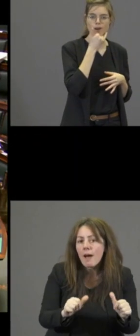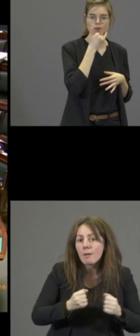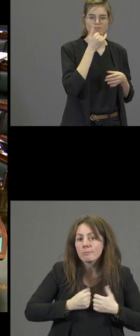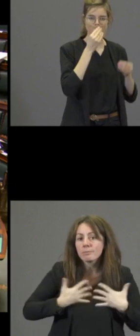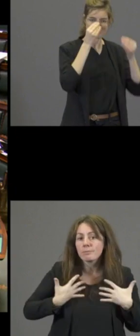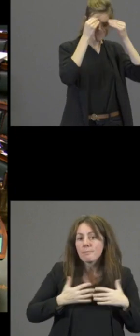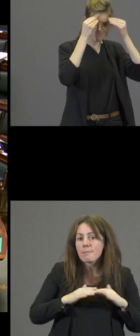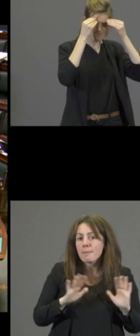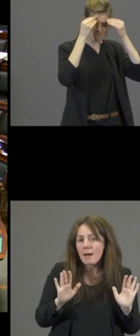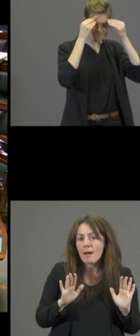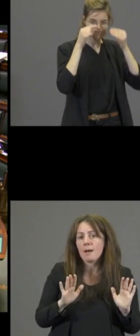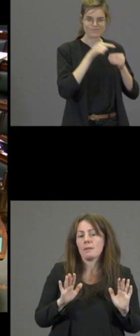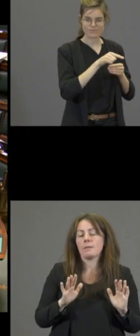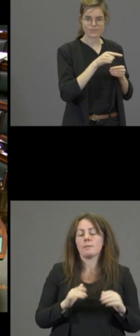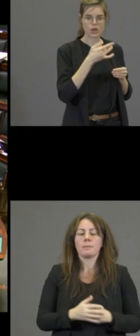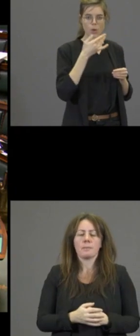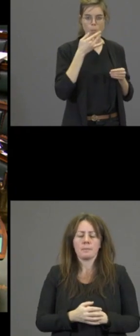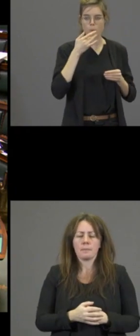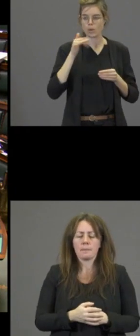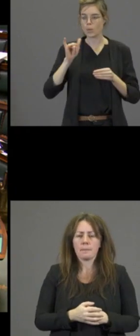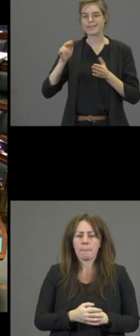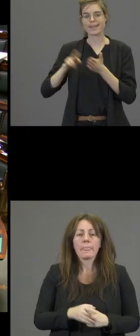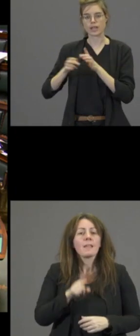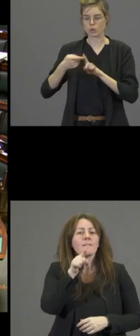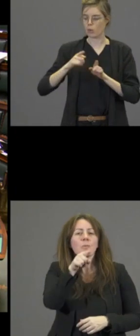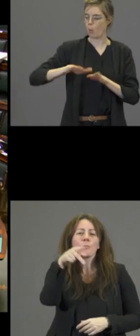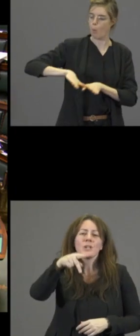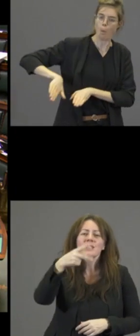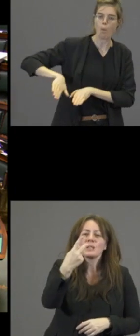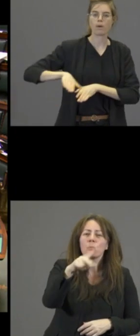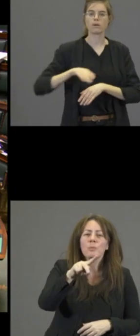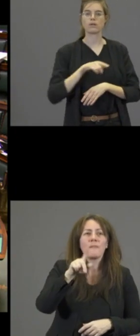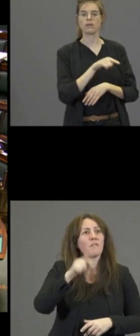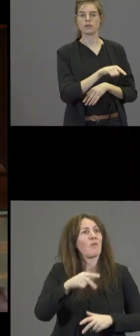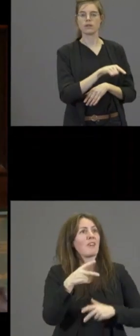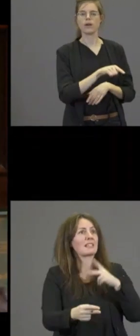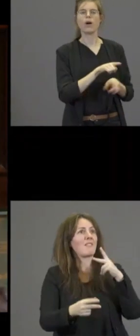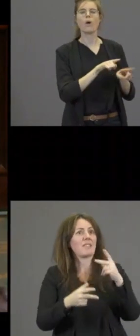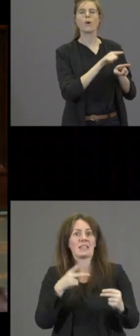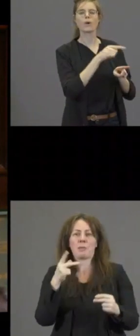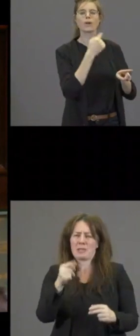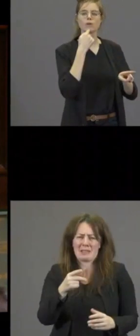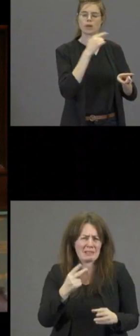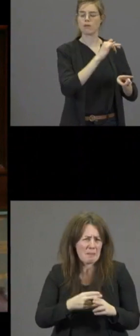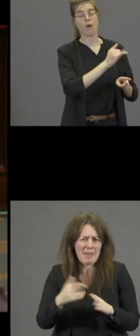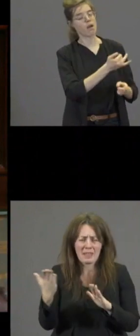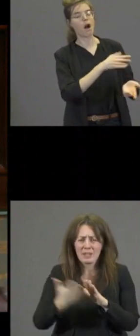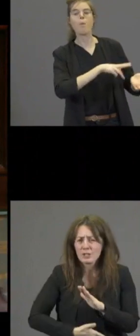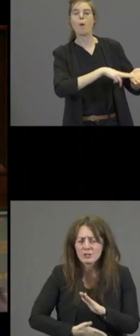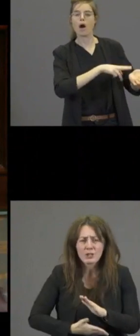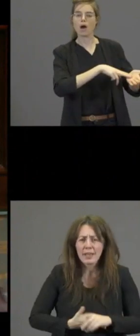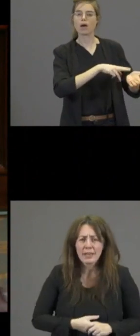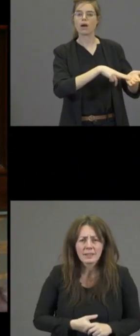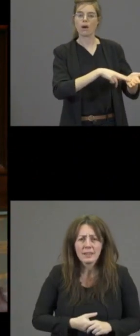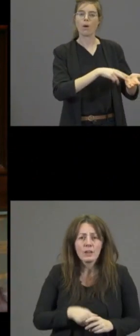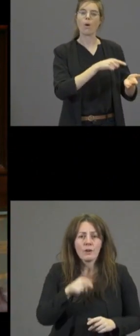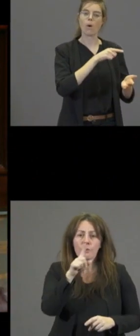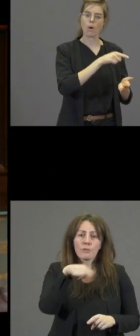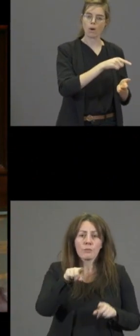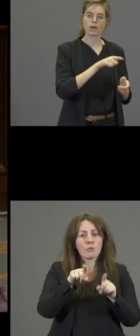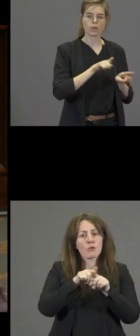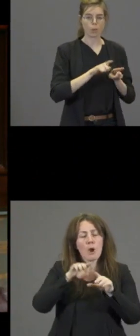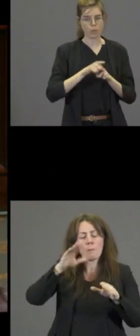al deze zaken te gaan verdoezelen. Dat bent u meneer Van den Broek. En om te terugkeren op uw verhaal. Inderdaad, ik geloof in Darwin.